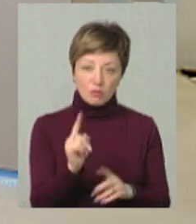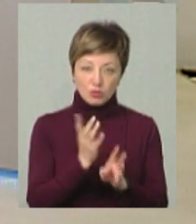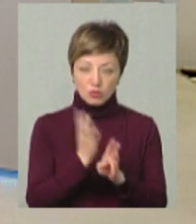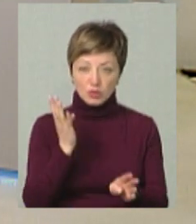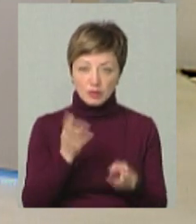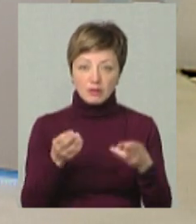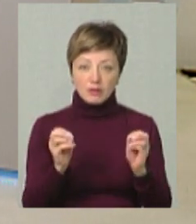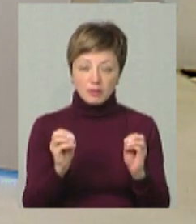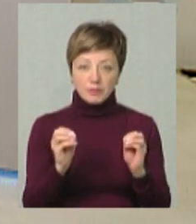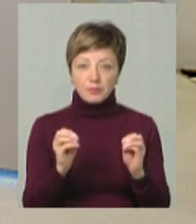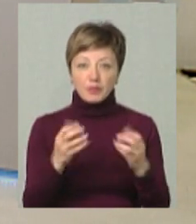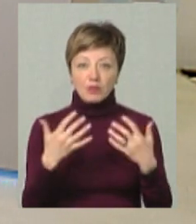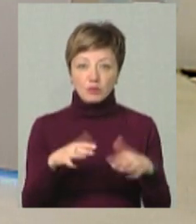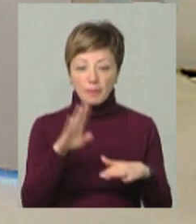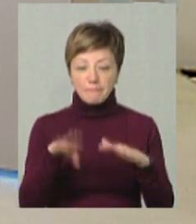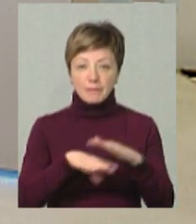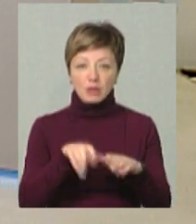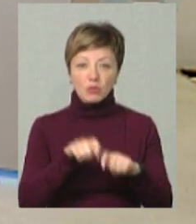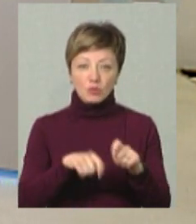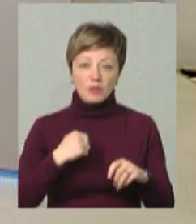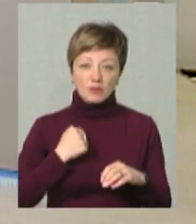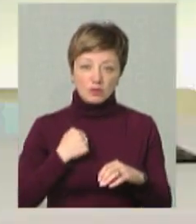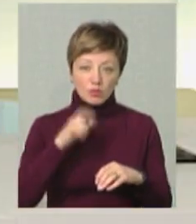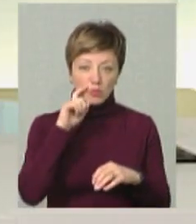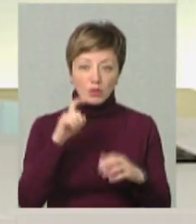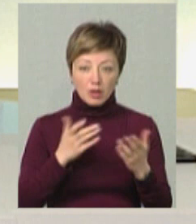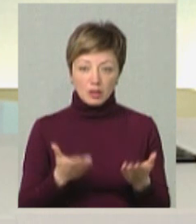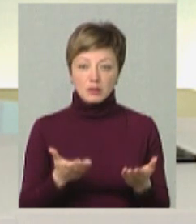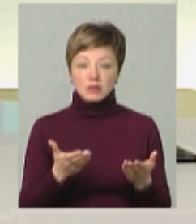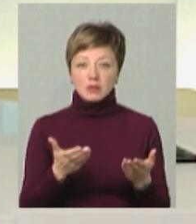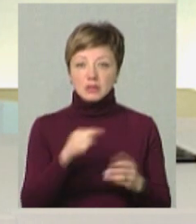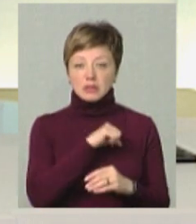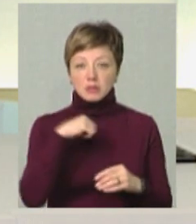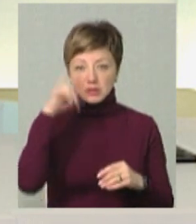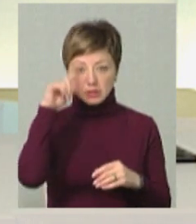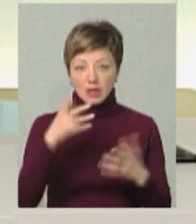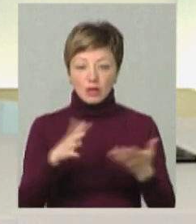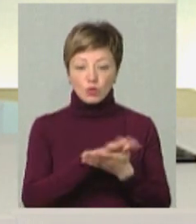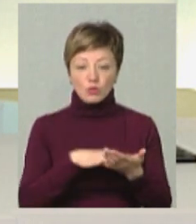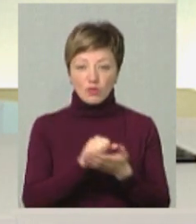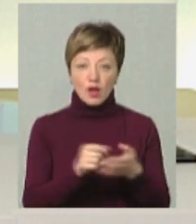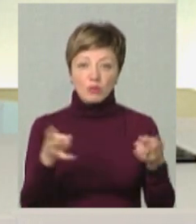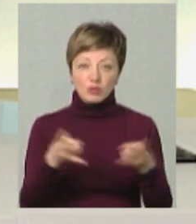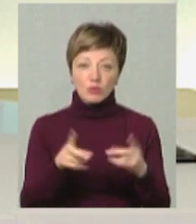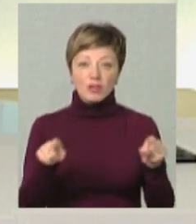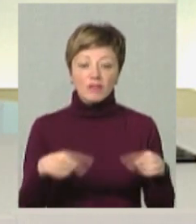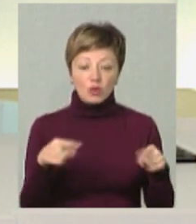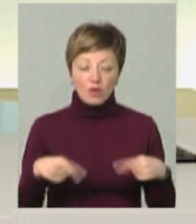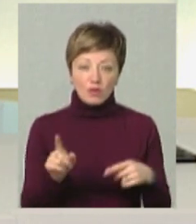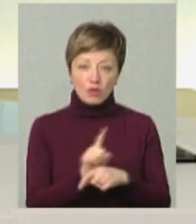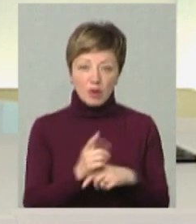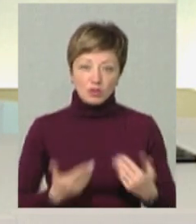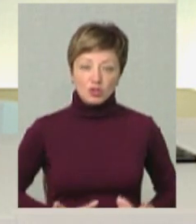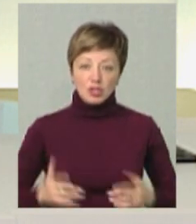першу чергу, те області, які вже є під контролем Збройних сил України, якби, ми самі знаємо, які там руйнування, потребують, якби, відновлення нормальні